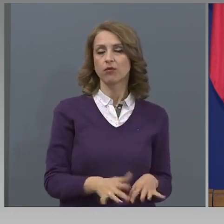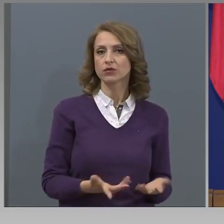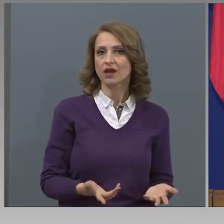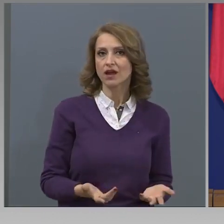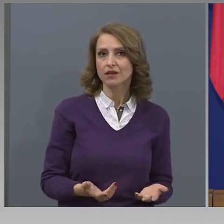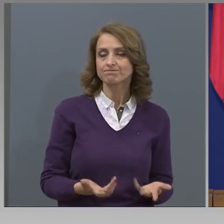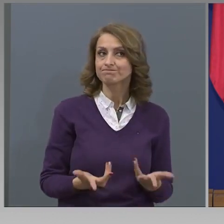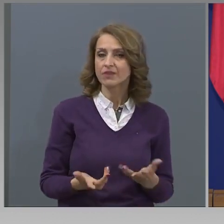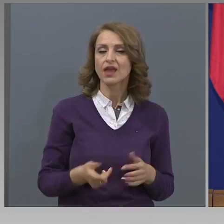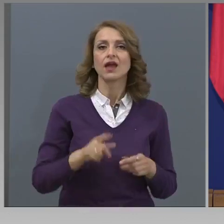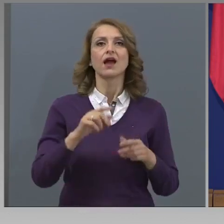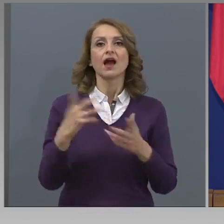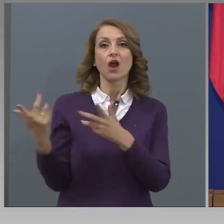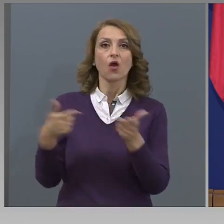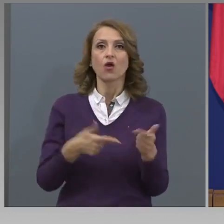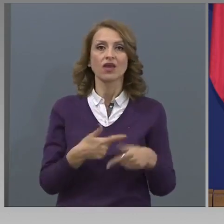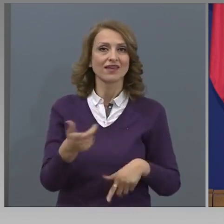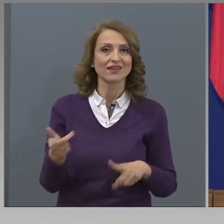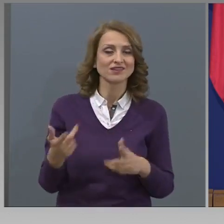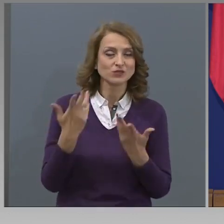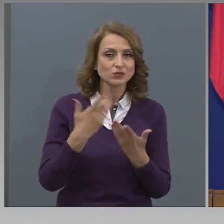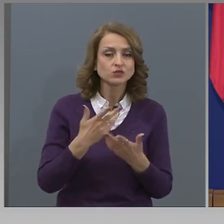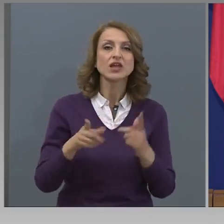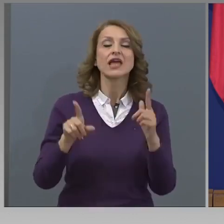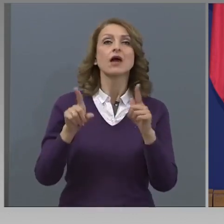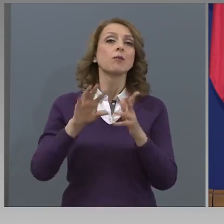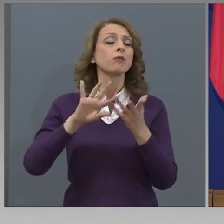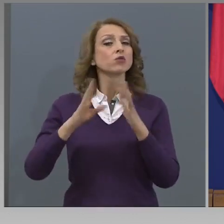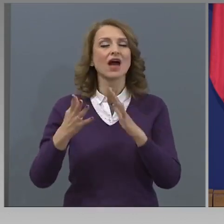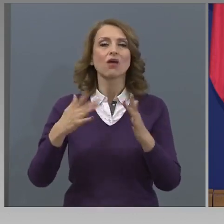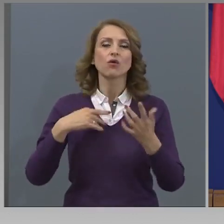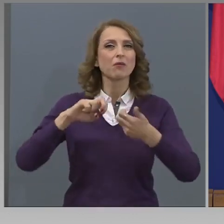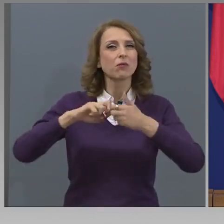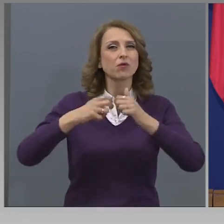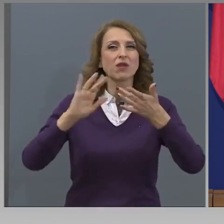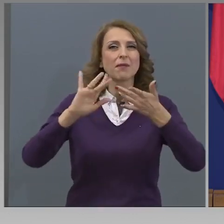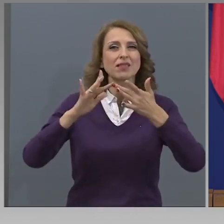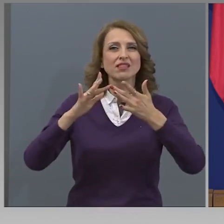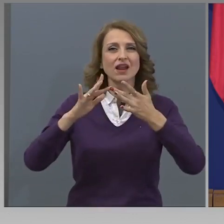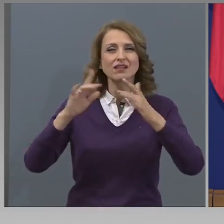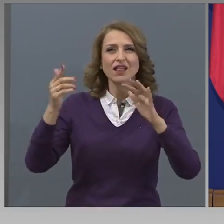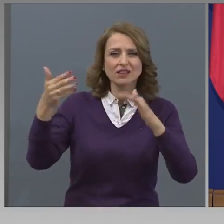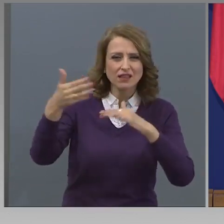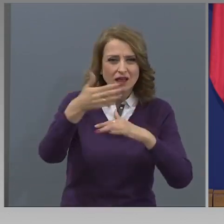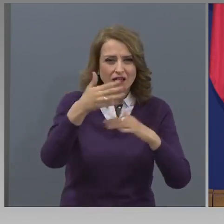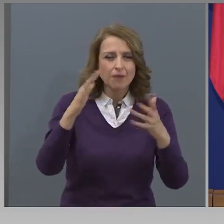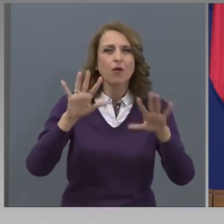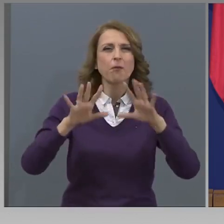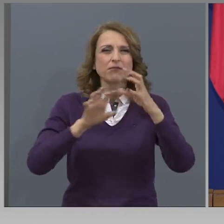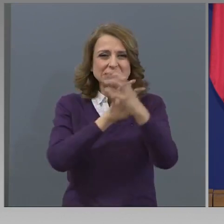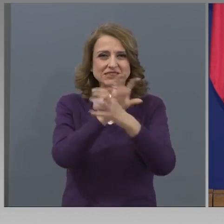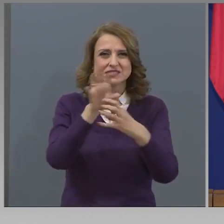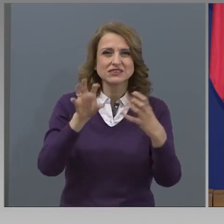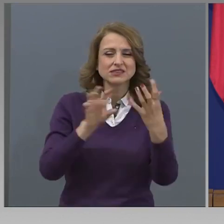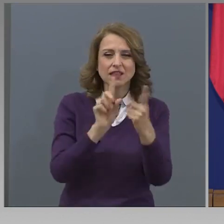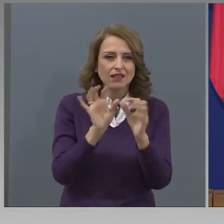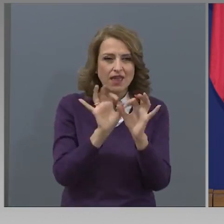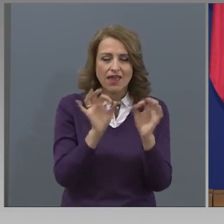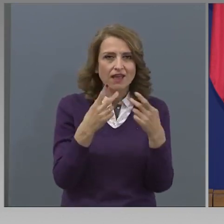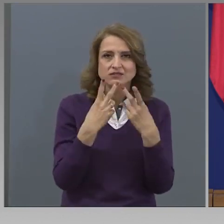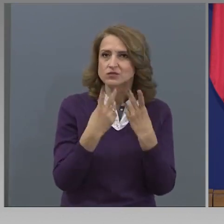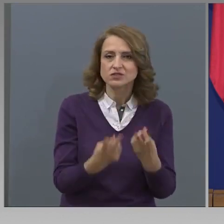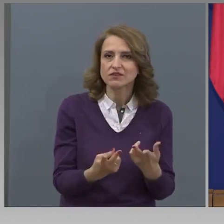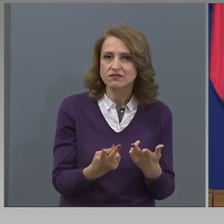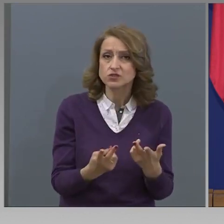бързината на връзката да ни позволява поточно видео с необходимата скорост. За